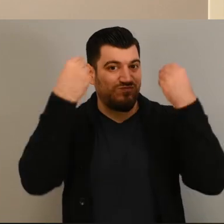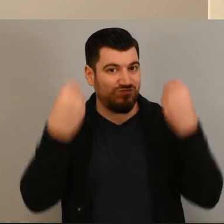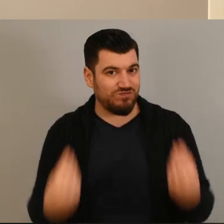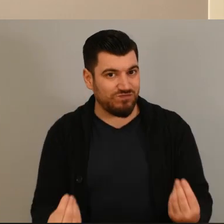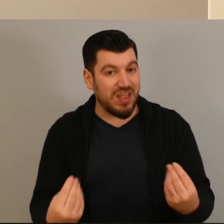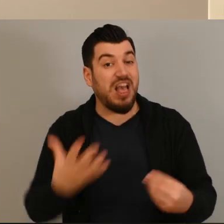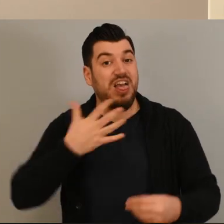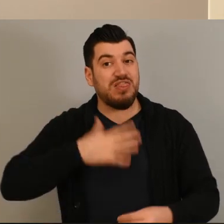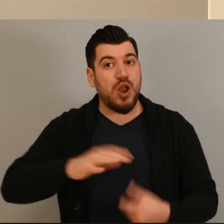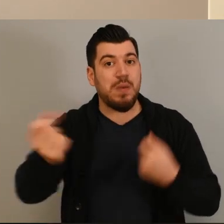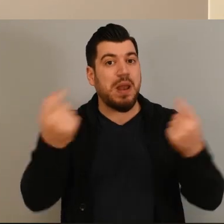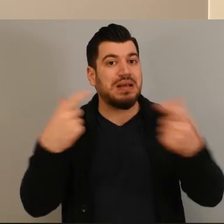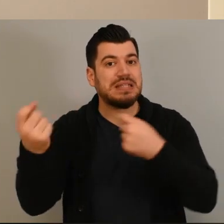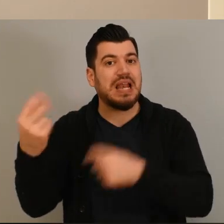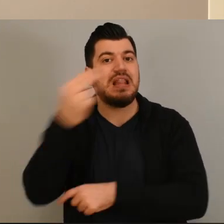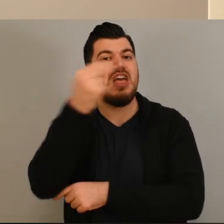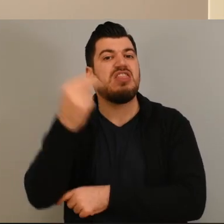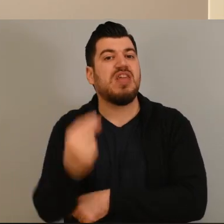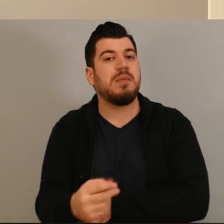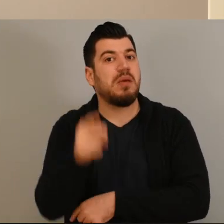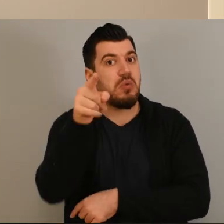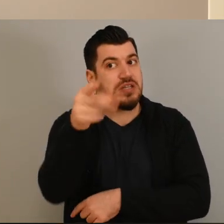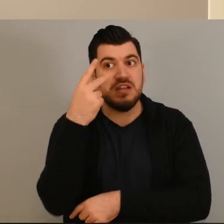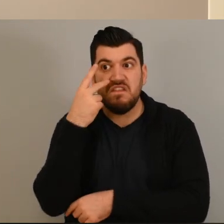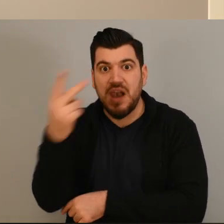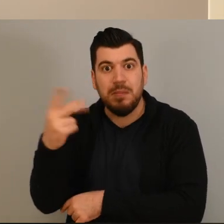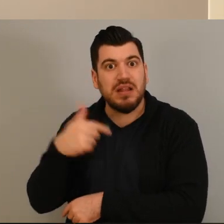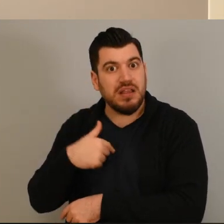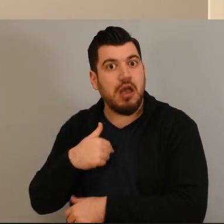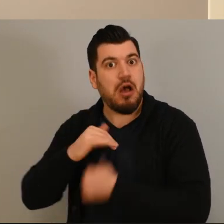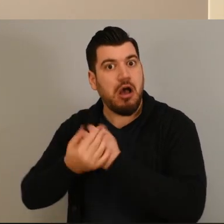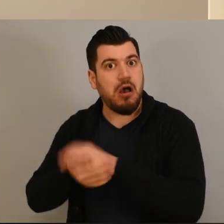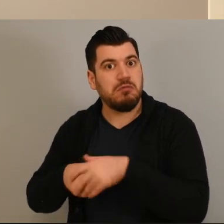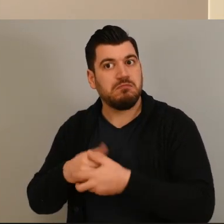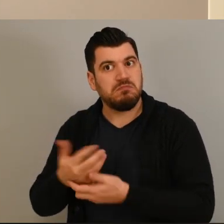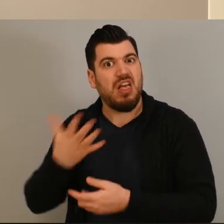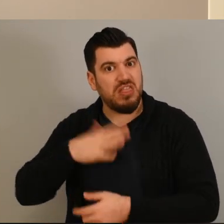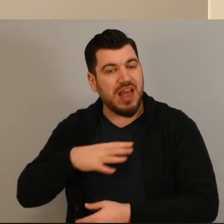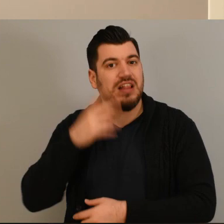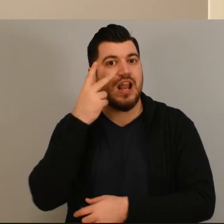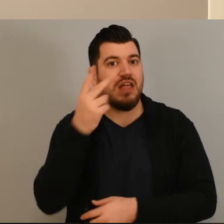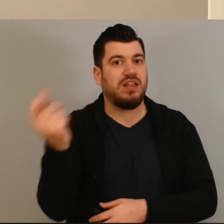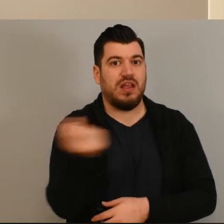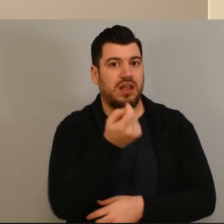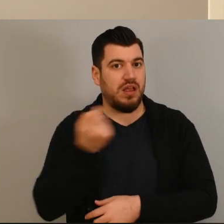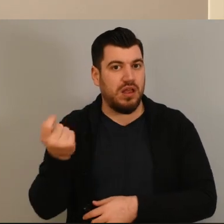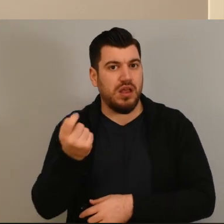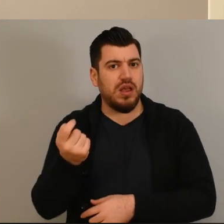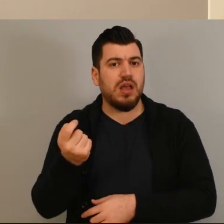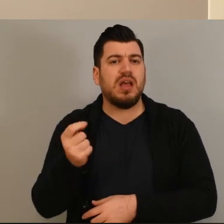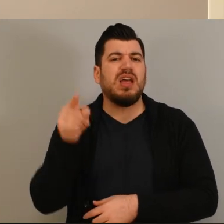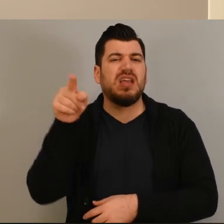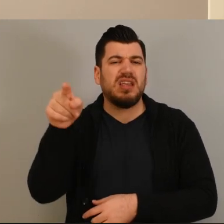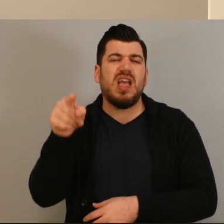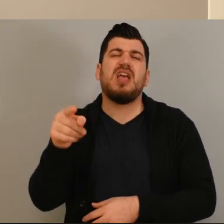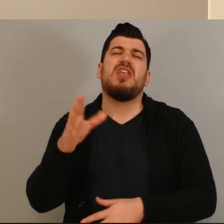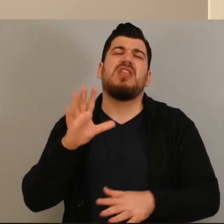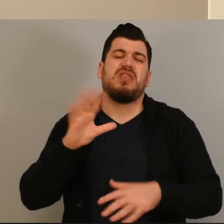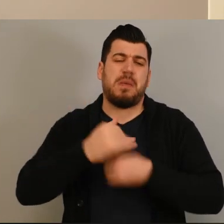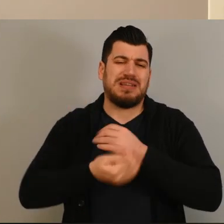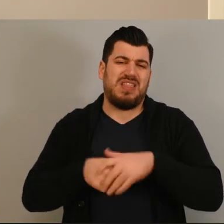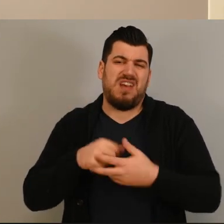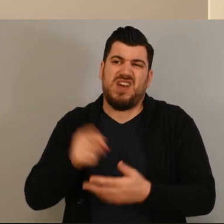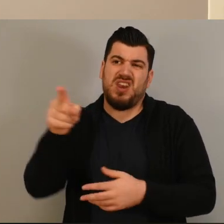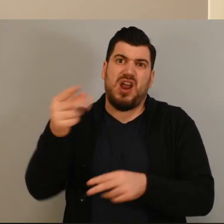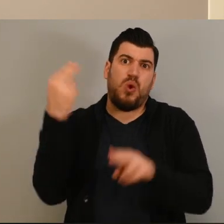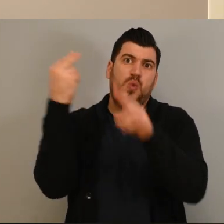όμορφα, θέλουμε να μας στέλνετε θέματα που σας απασχολούν και ας μην φαίνεται να είναι στις πρώτες